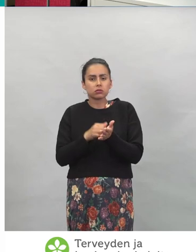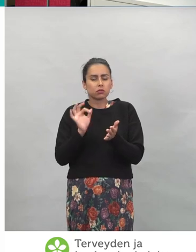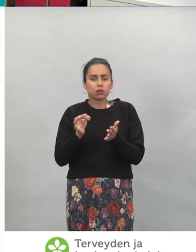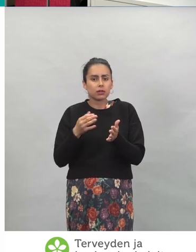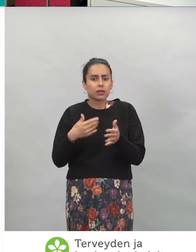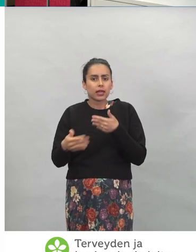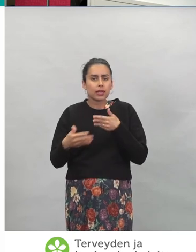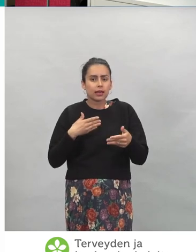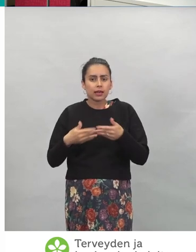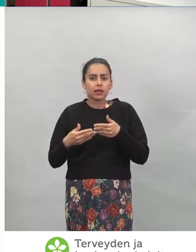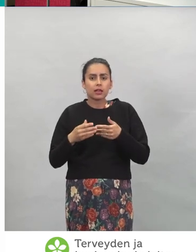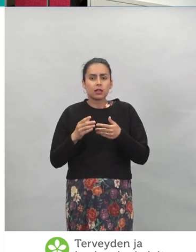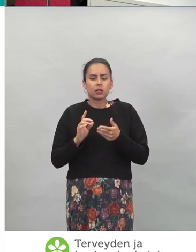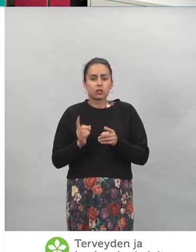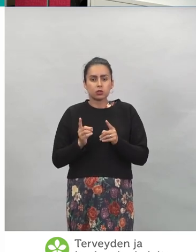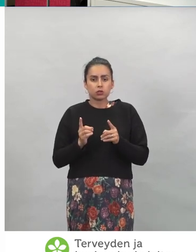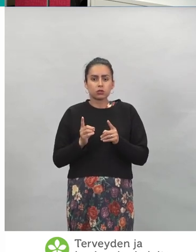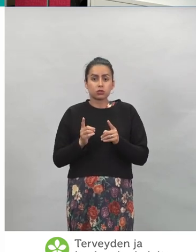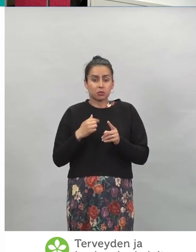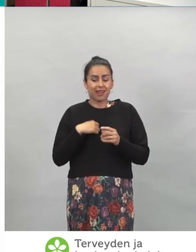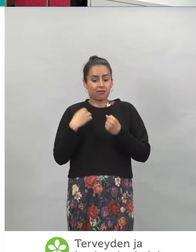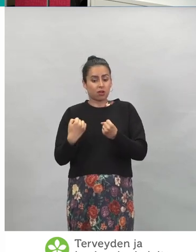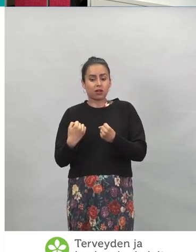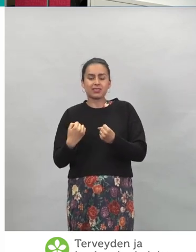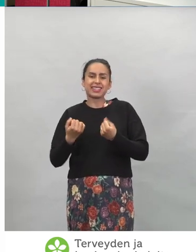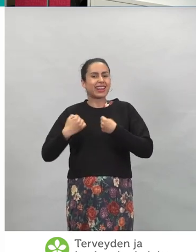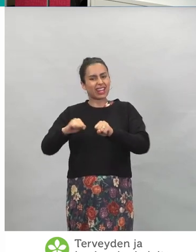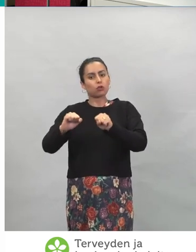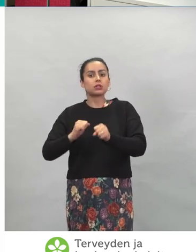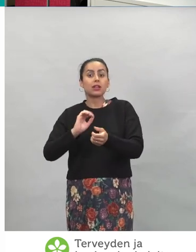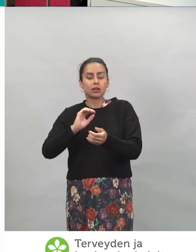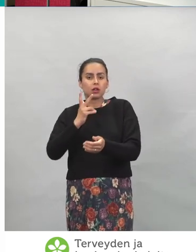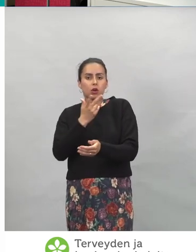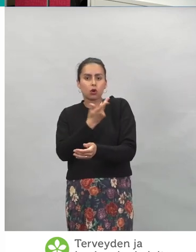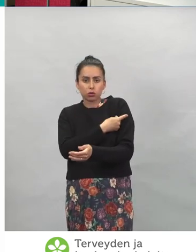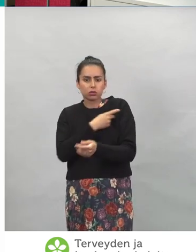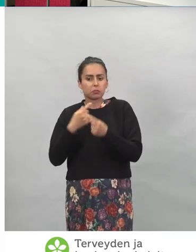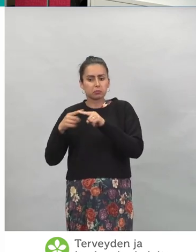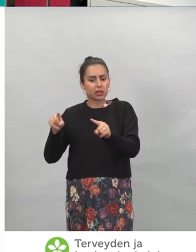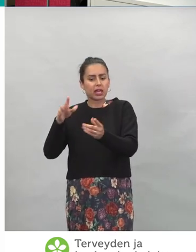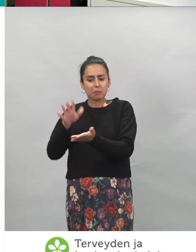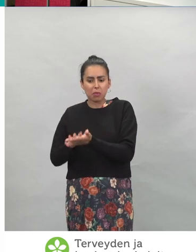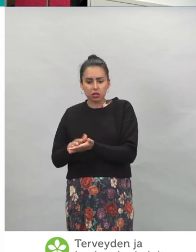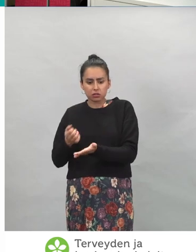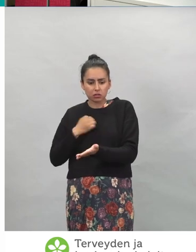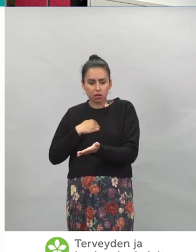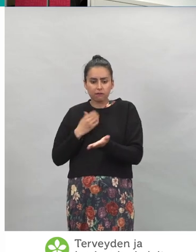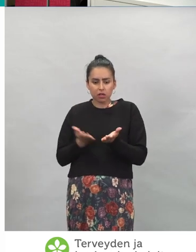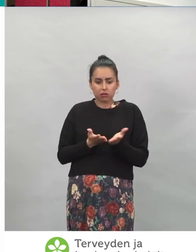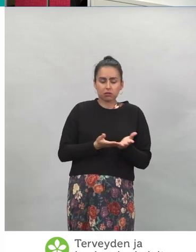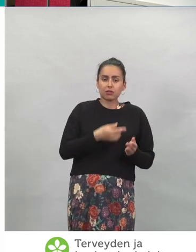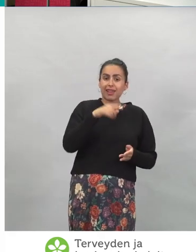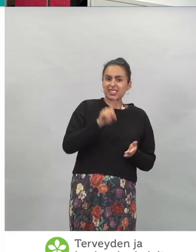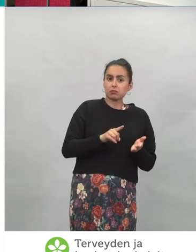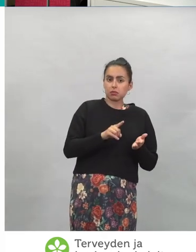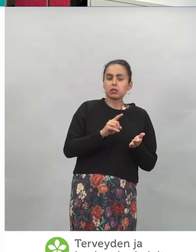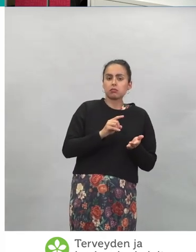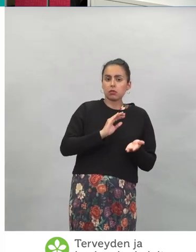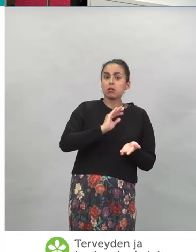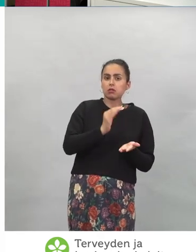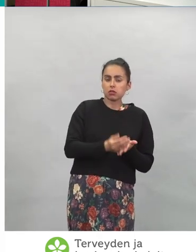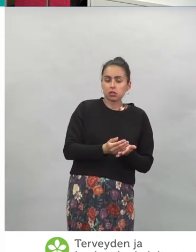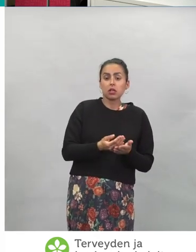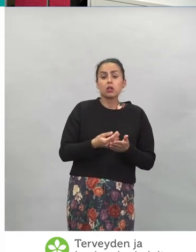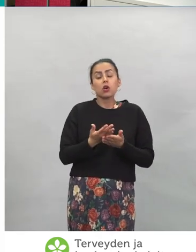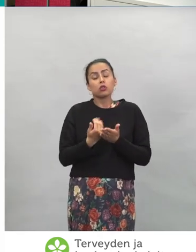jos saan vahvistusrokotteen, tehosten rokotteen eri paikasta kuin sen ensimmäisen rokotteen. Todella kun meillä on